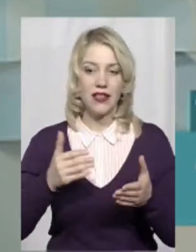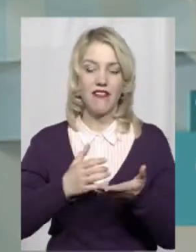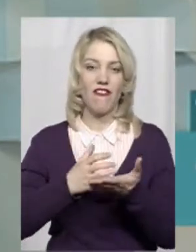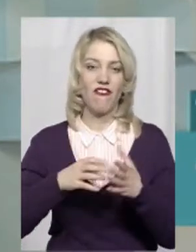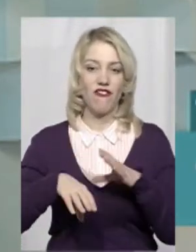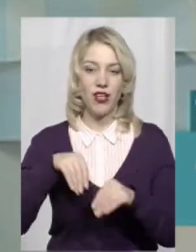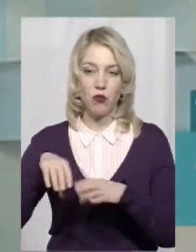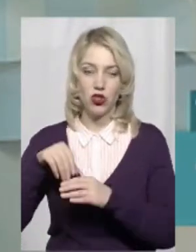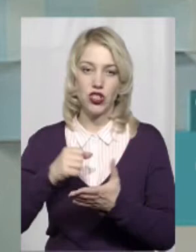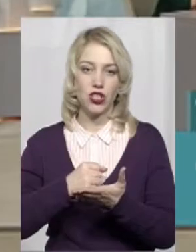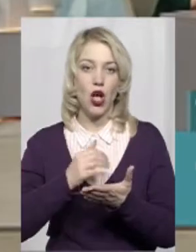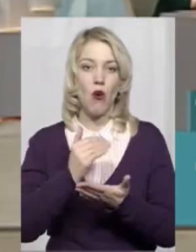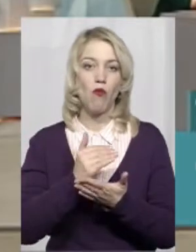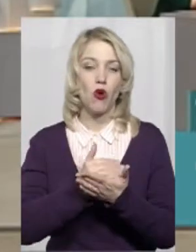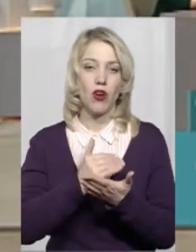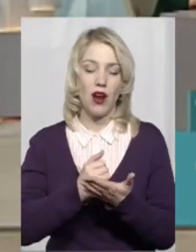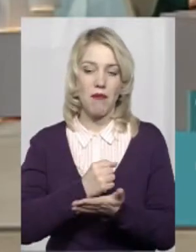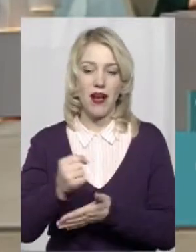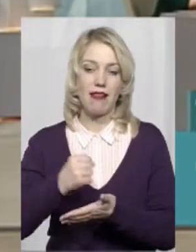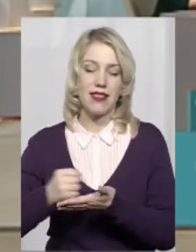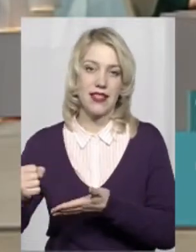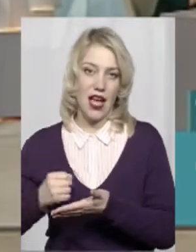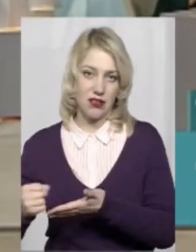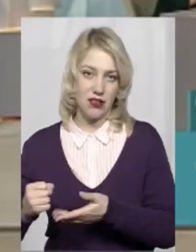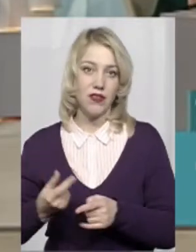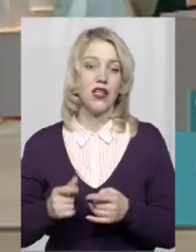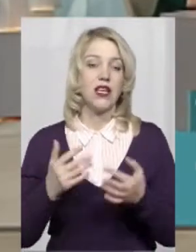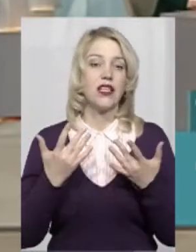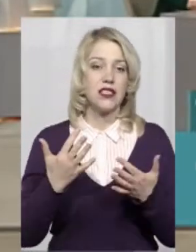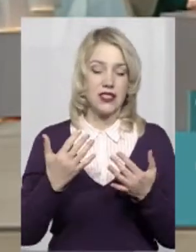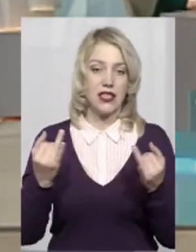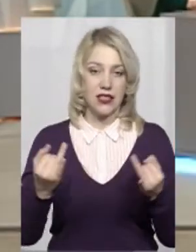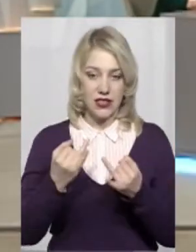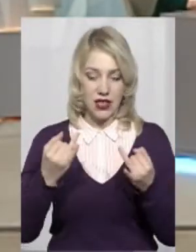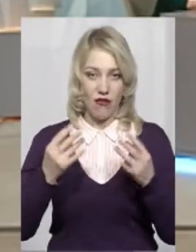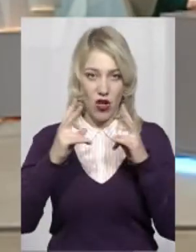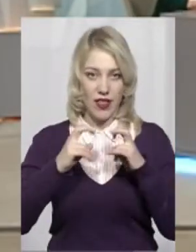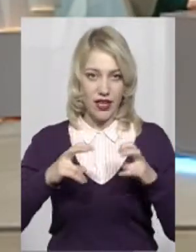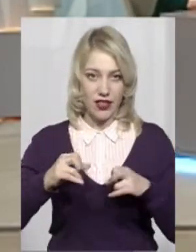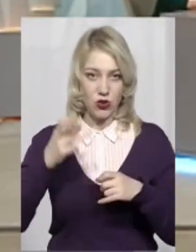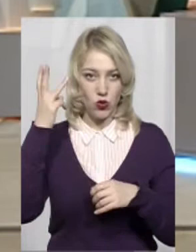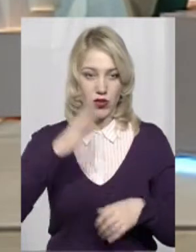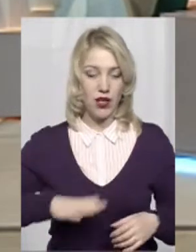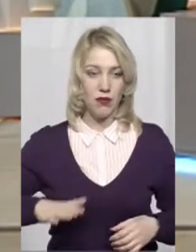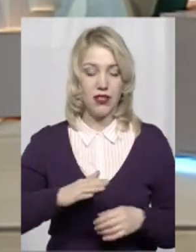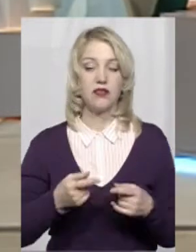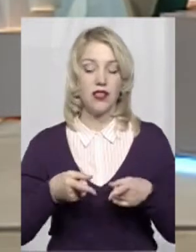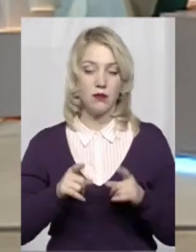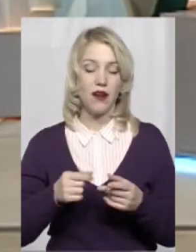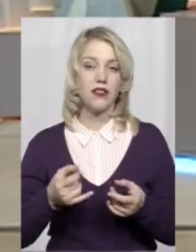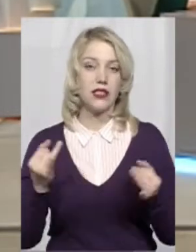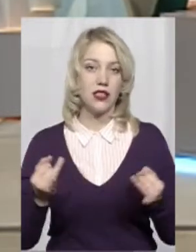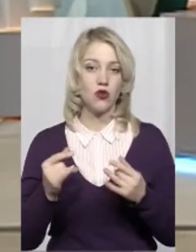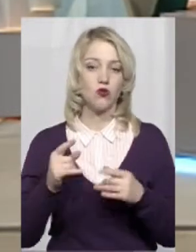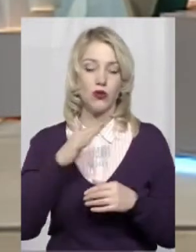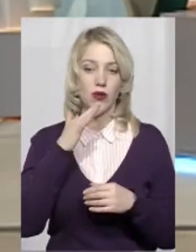Чи зробили вже висновки певні, наскільки цікавляться на Хмельниччині такою аналітикою? Вони, насправді, цікавляться, тому що